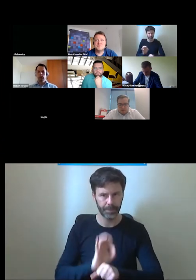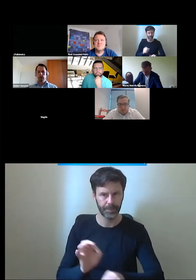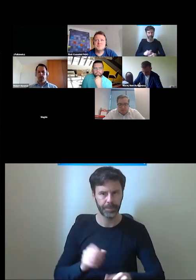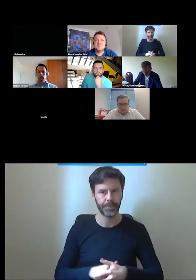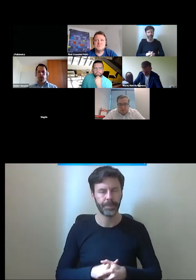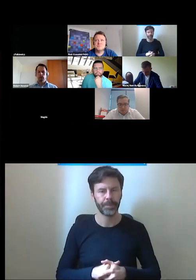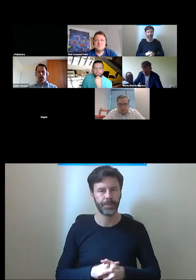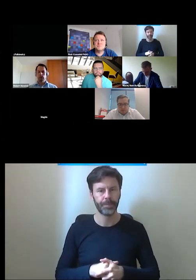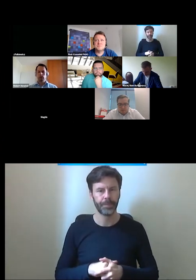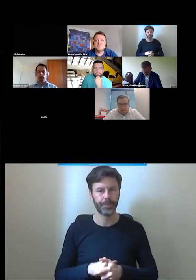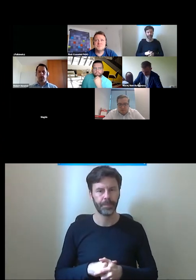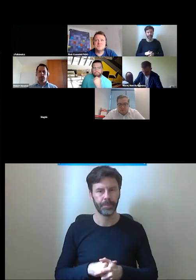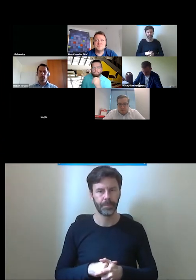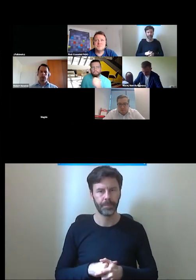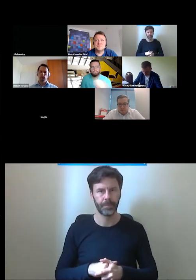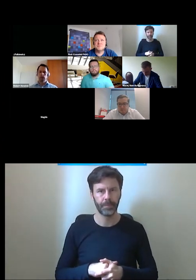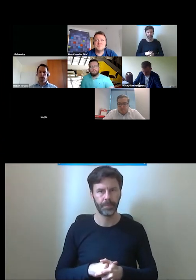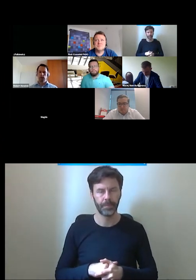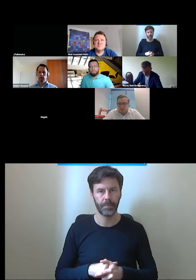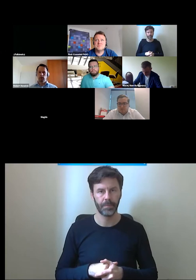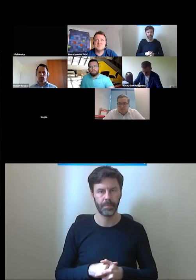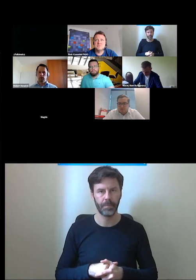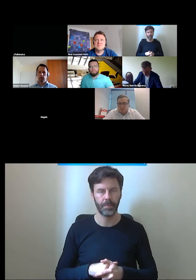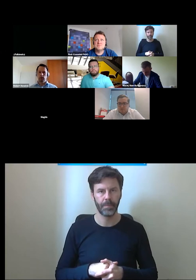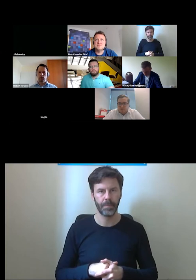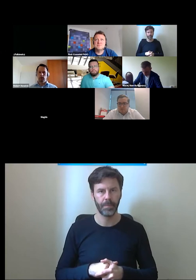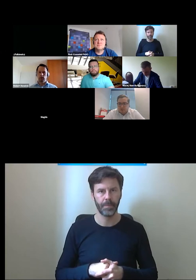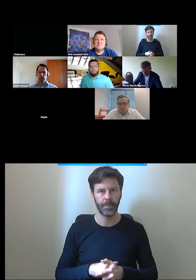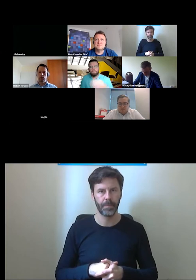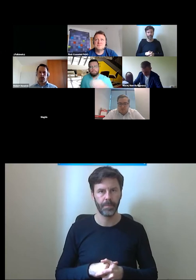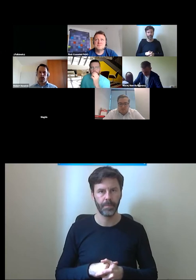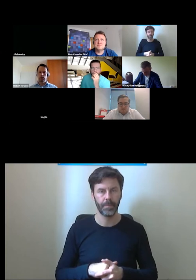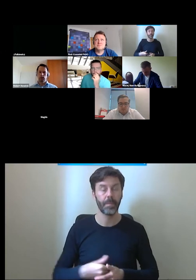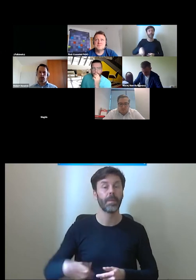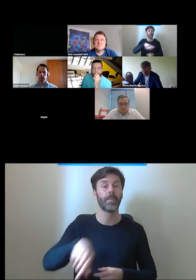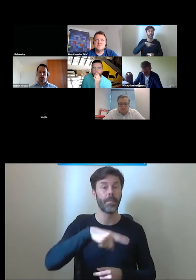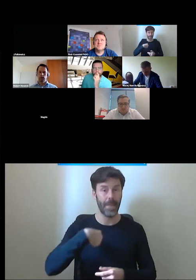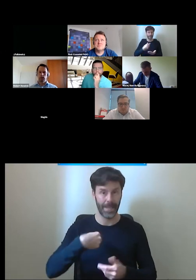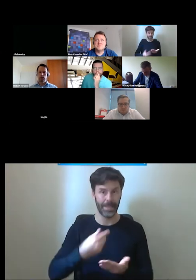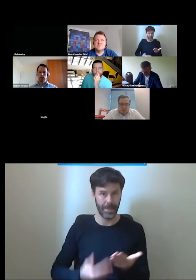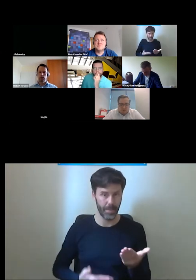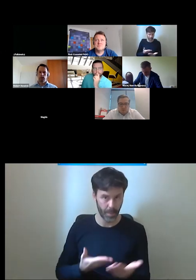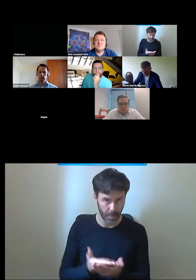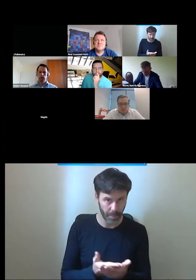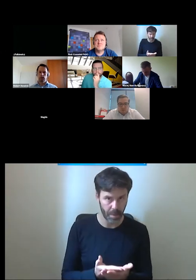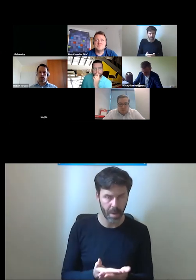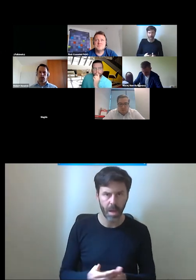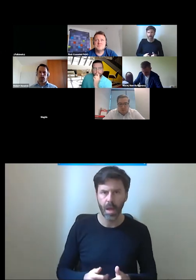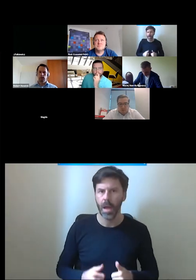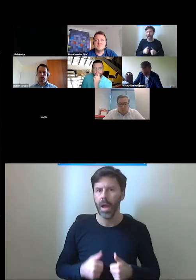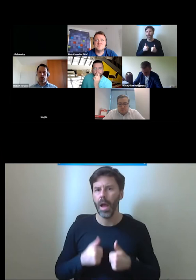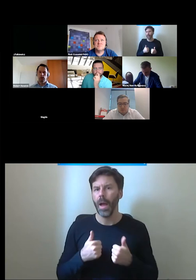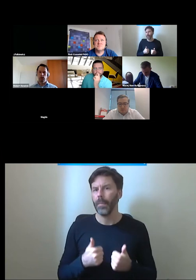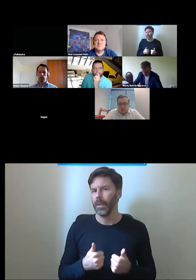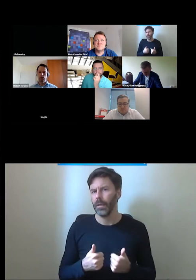czyli zaproponowaliśmy aby no docelowo może nie powiemy jakiej